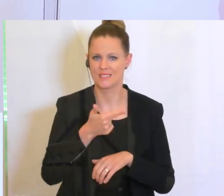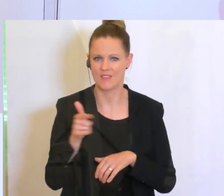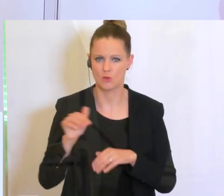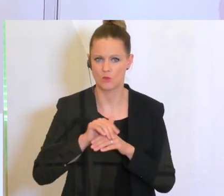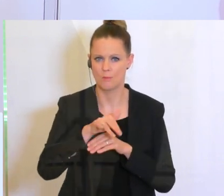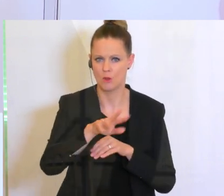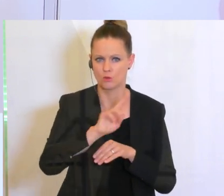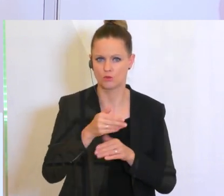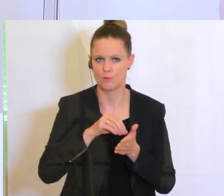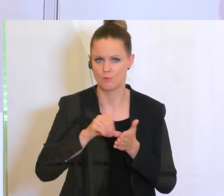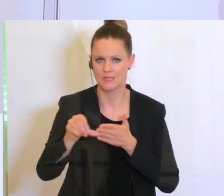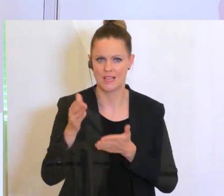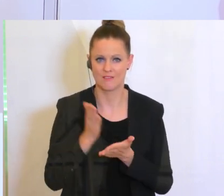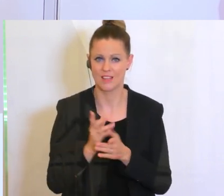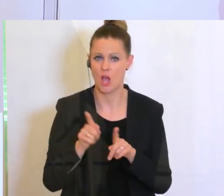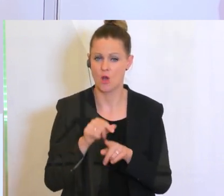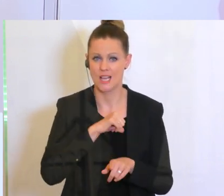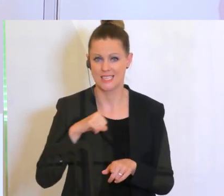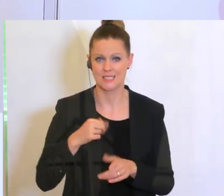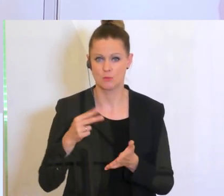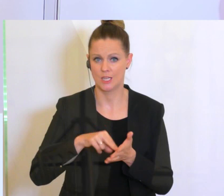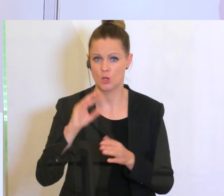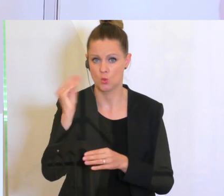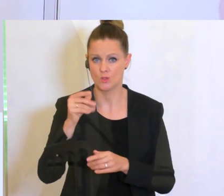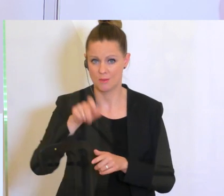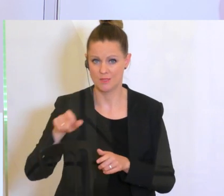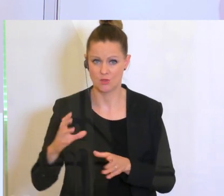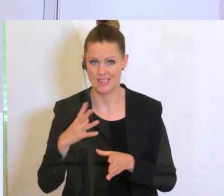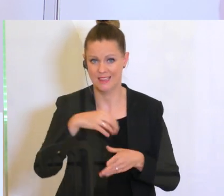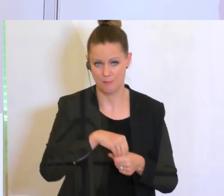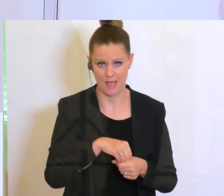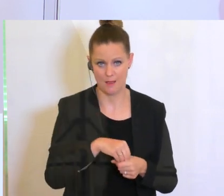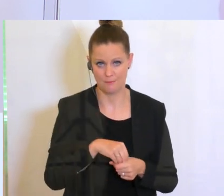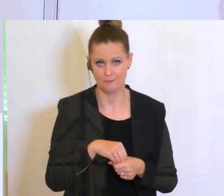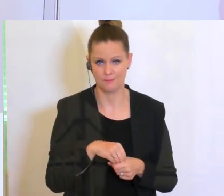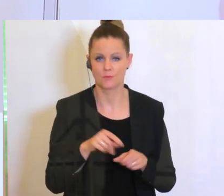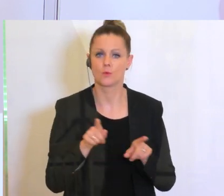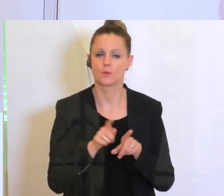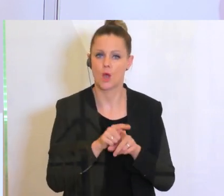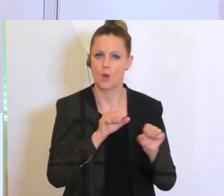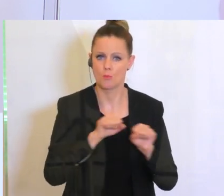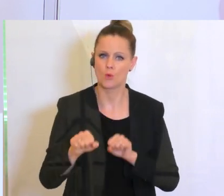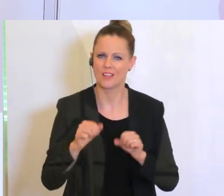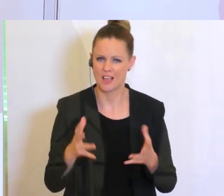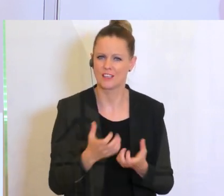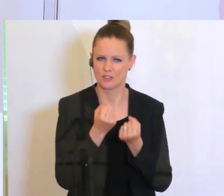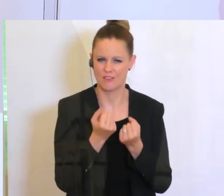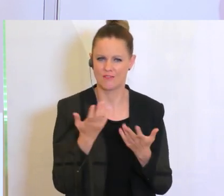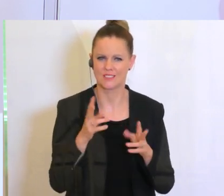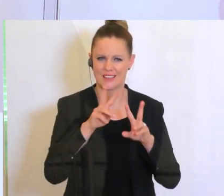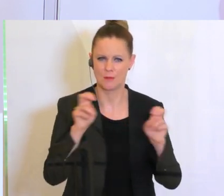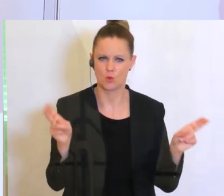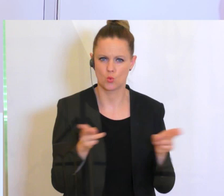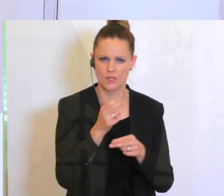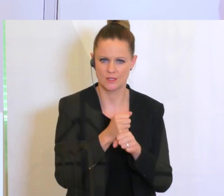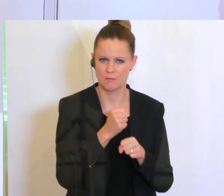ausbezahlt worden sind, sind genauso selbstständige Künstlerinnen und Künstler mit umfasst und darüber hinaus haben wir auch die Möglichkeit geschaffen, bei der Kurzarbeit